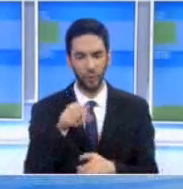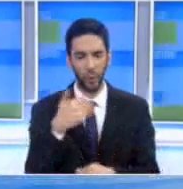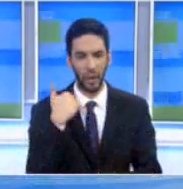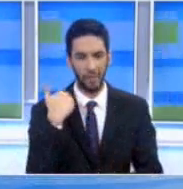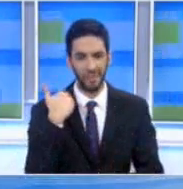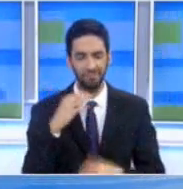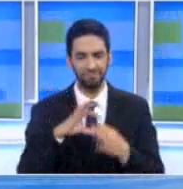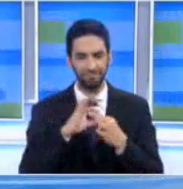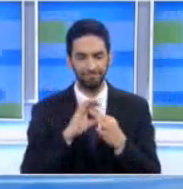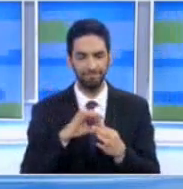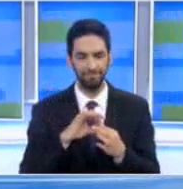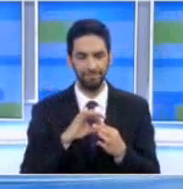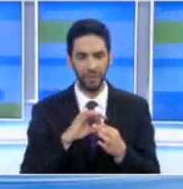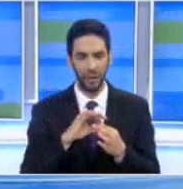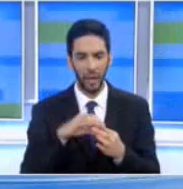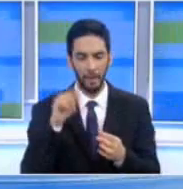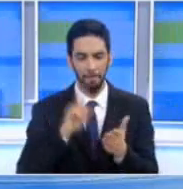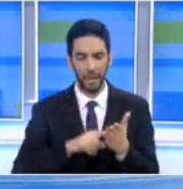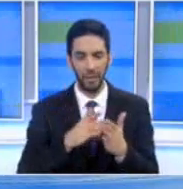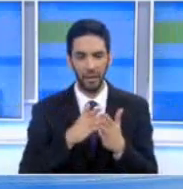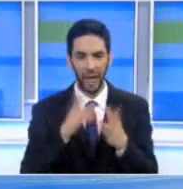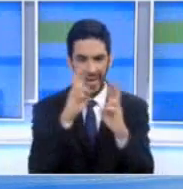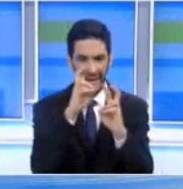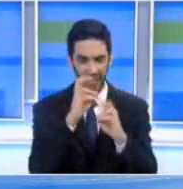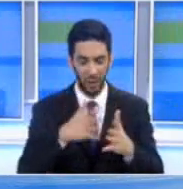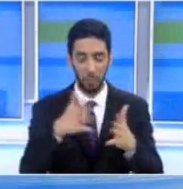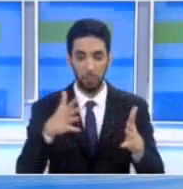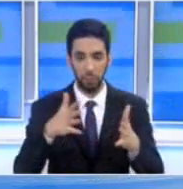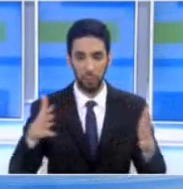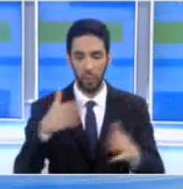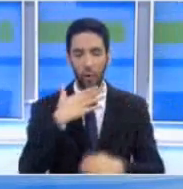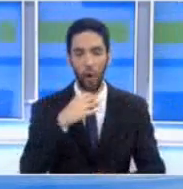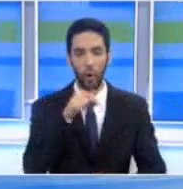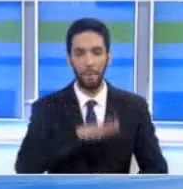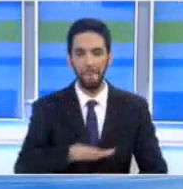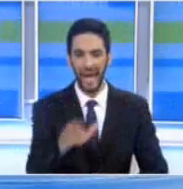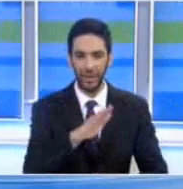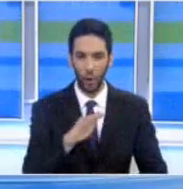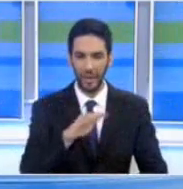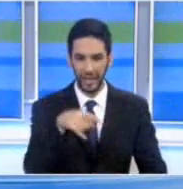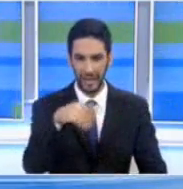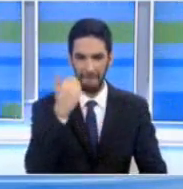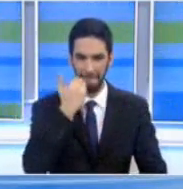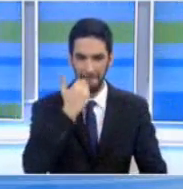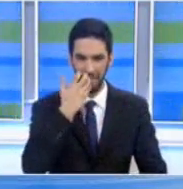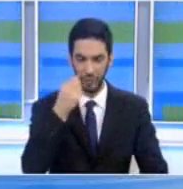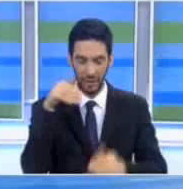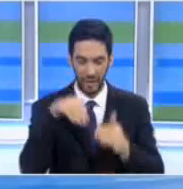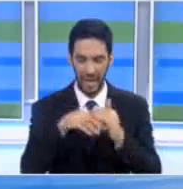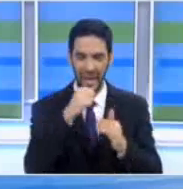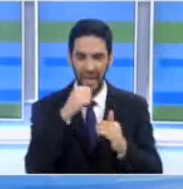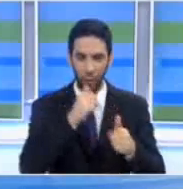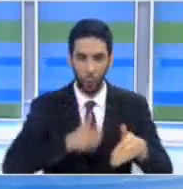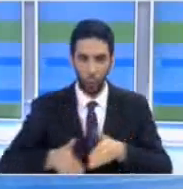η περιοχή η οποία πρέπει να ερευνήσουμε γιατί όπως πολύ καλά αναφέρατε υπάρχουν έντονα θαλάσσια ρεύματα άρα που